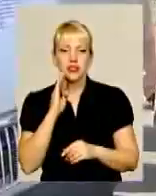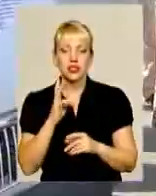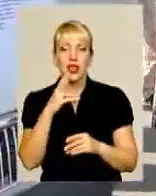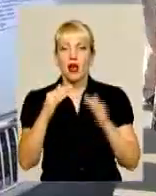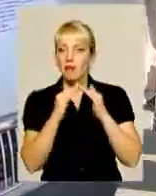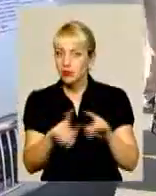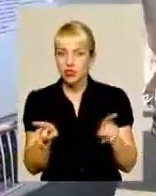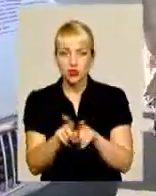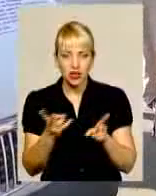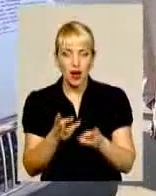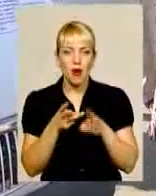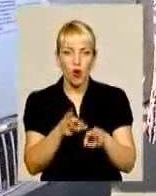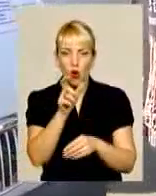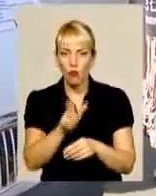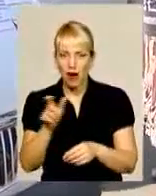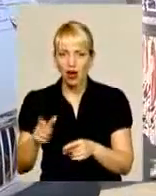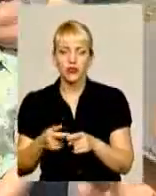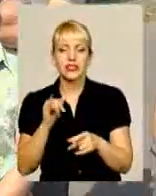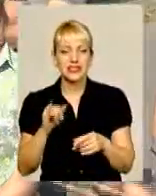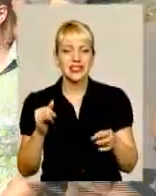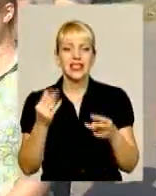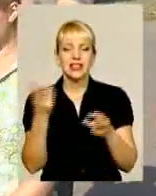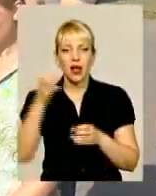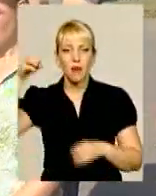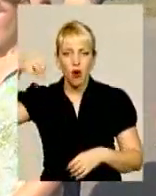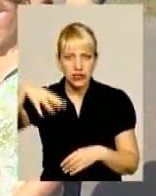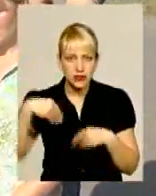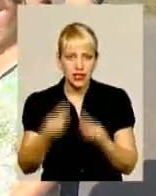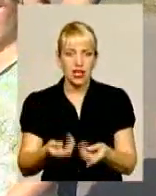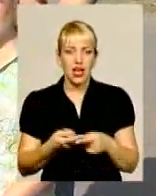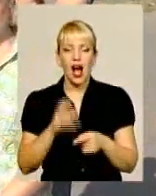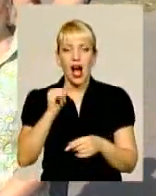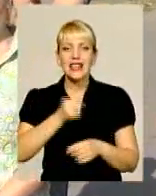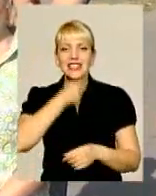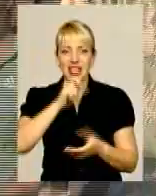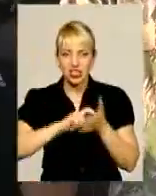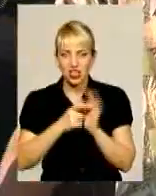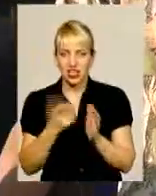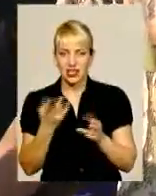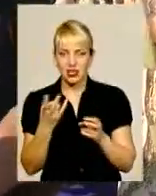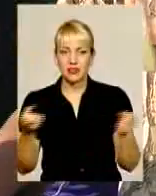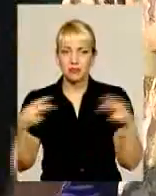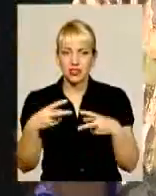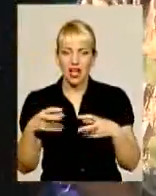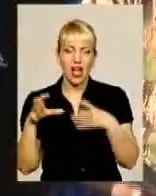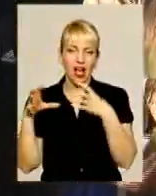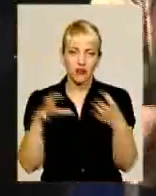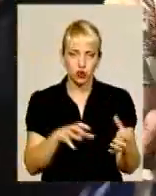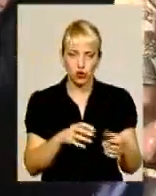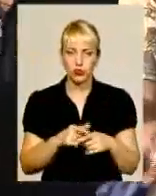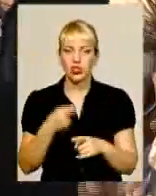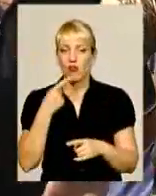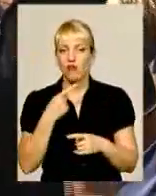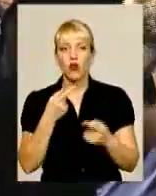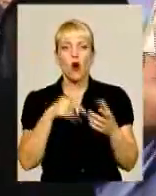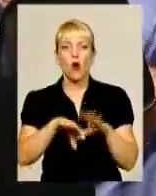треба опалювати та освітлювати. Мало того, старшокласникам, яких на навчання возитиме спеціальний автобус, заявили – обирайте будь